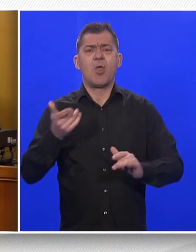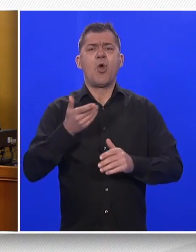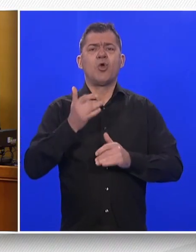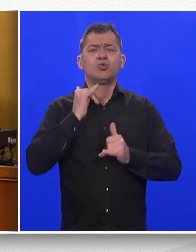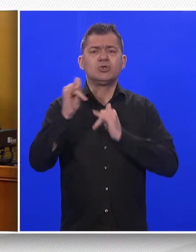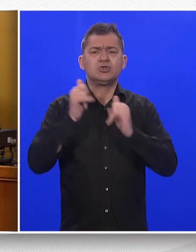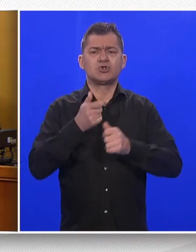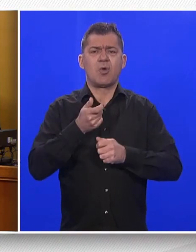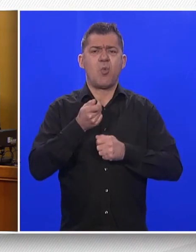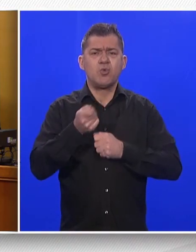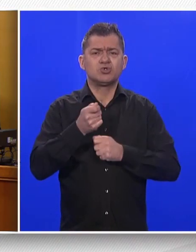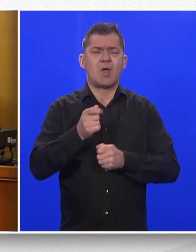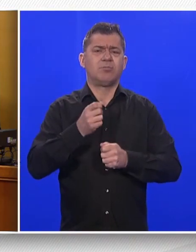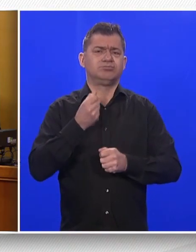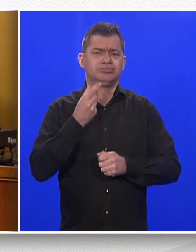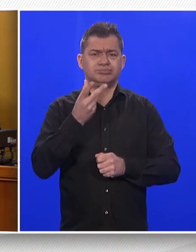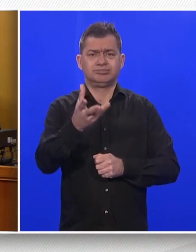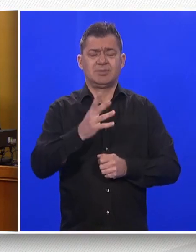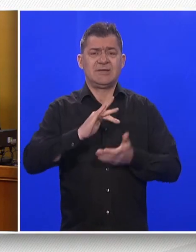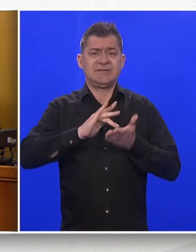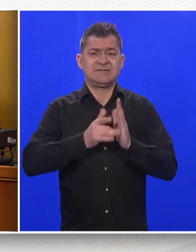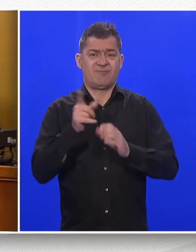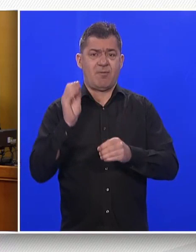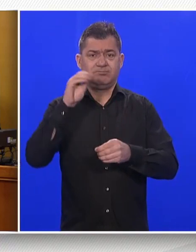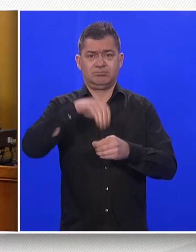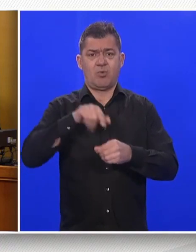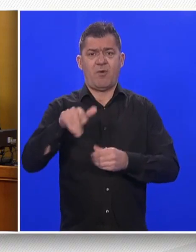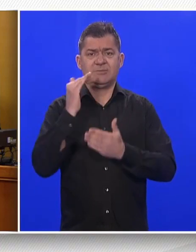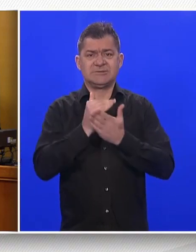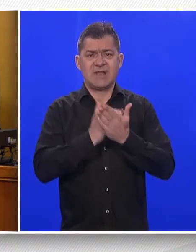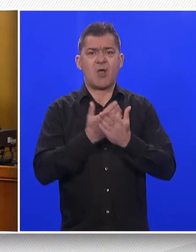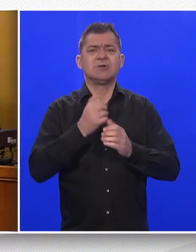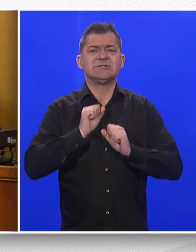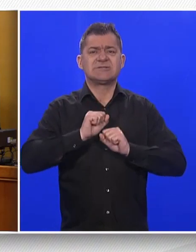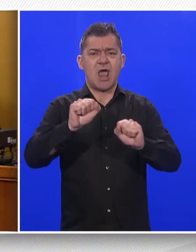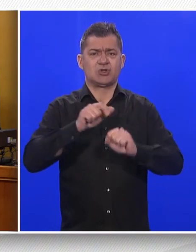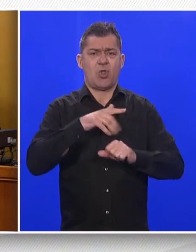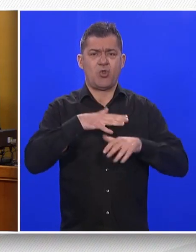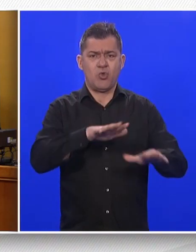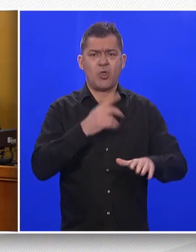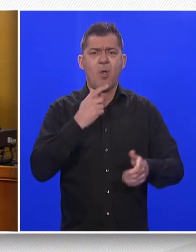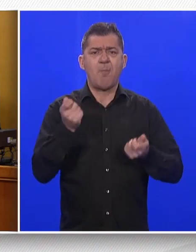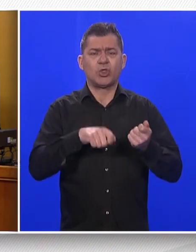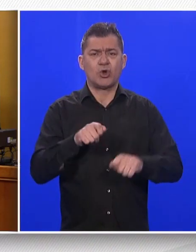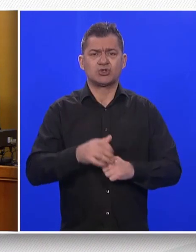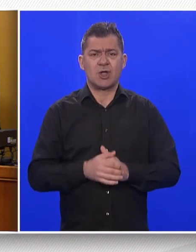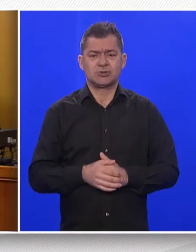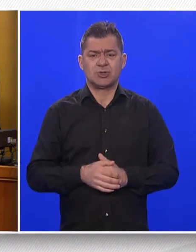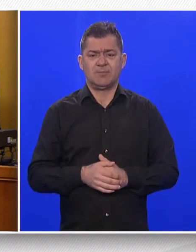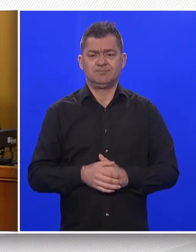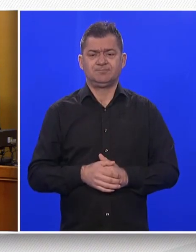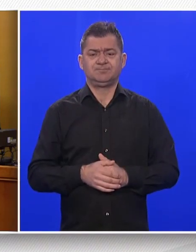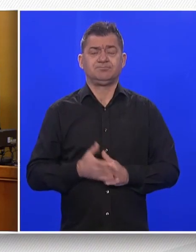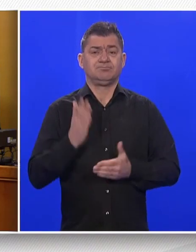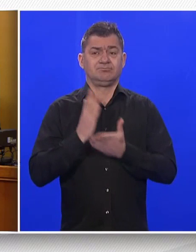financija i mnogih drugih. Ono što je potrebno ovdje pocrtati, a to su već kolegice i kolege isticali u raspravama prije